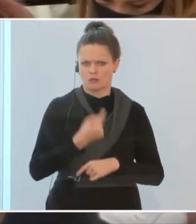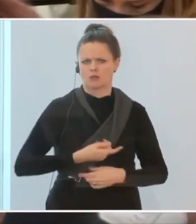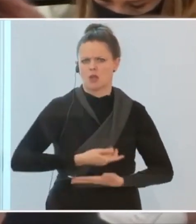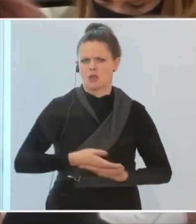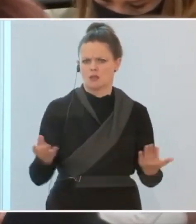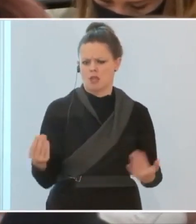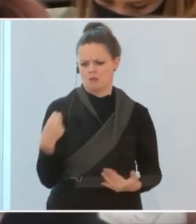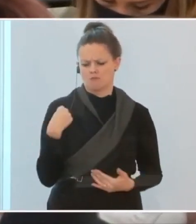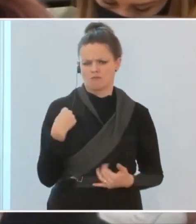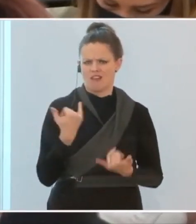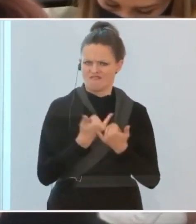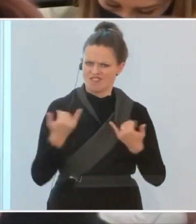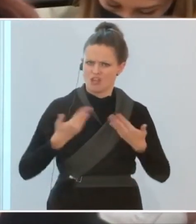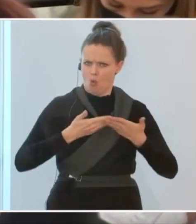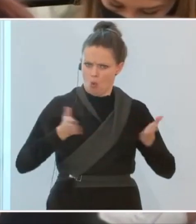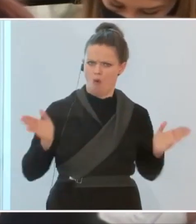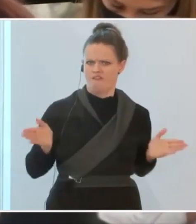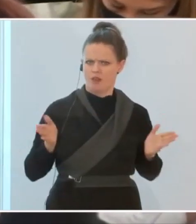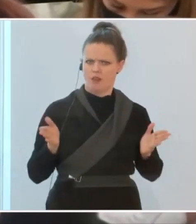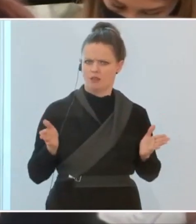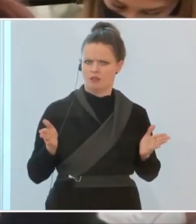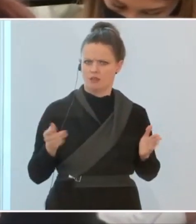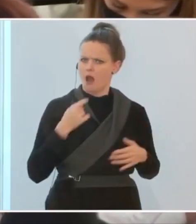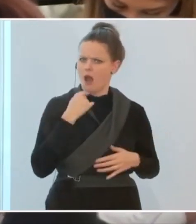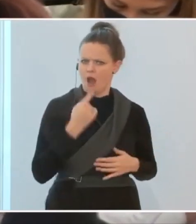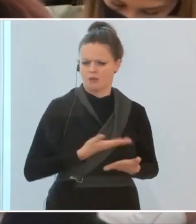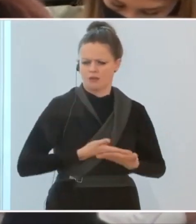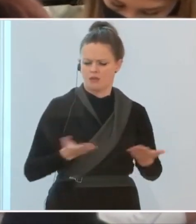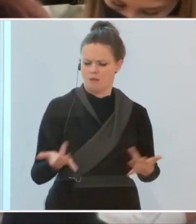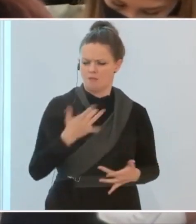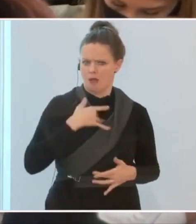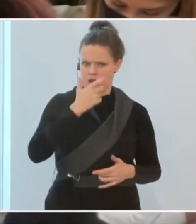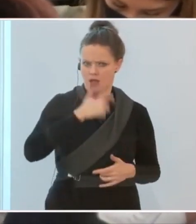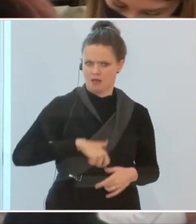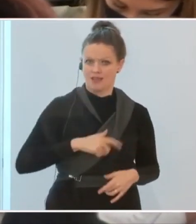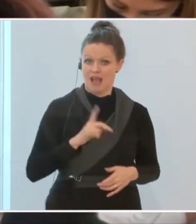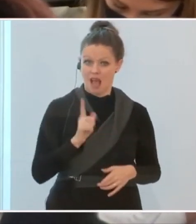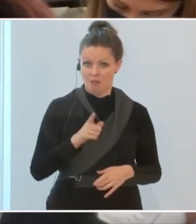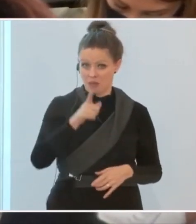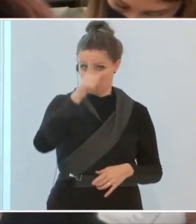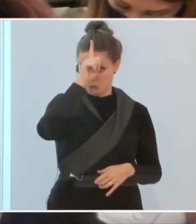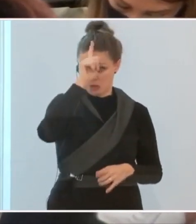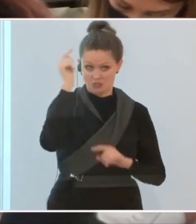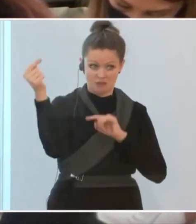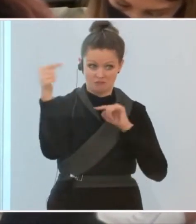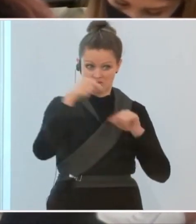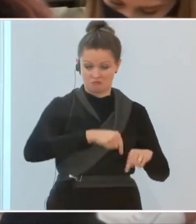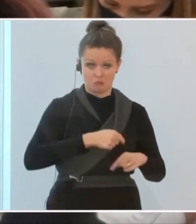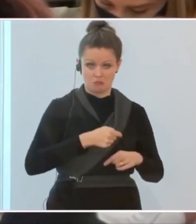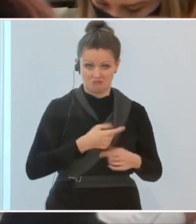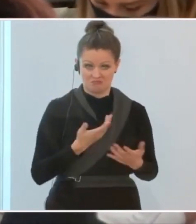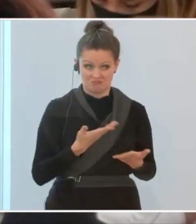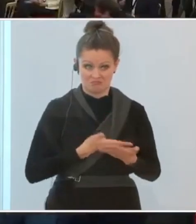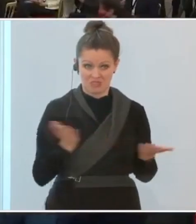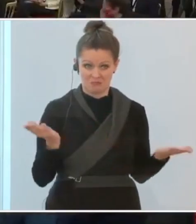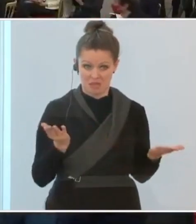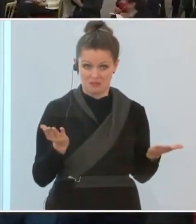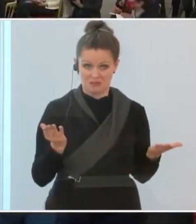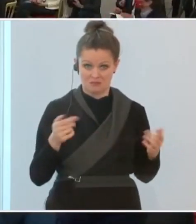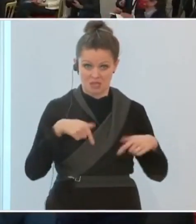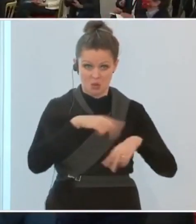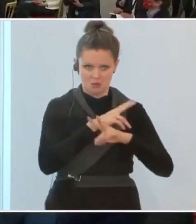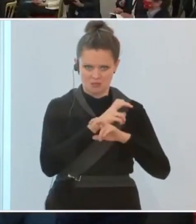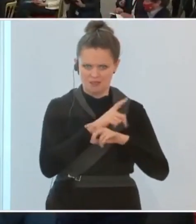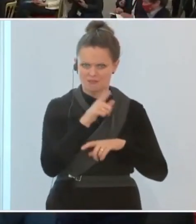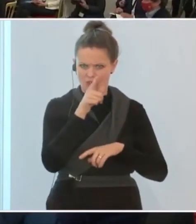niemandem vorschreiben, wann wir öffnen. De facto ist es jetzt aber so, dass niemand aus Deutschland zum Skifahren kommen wird. Sind die da